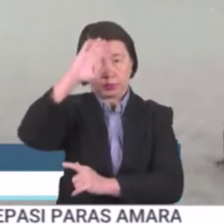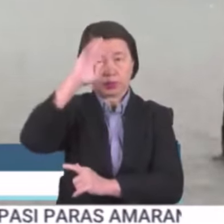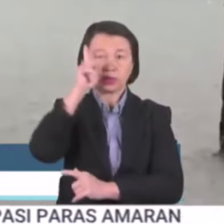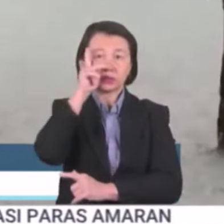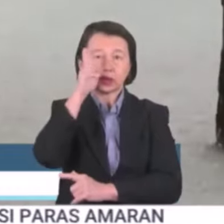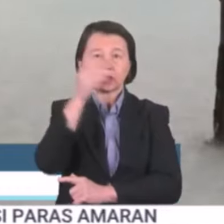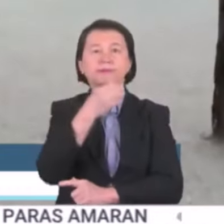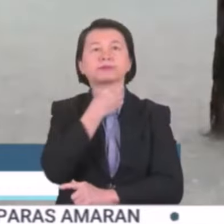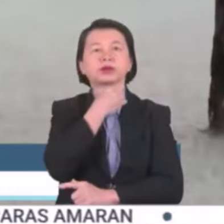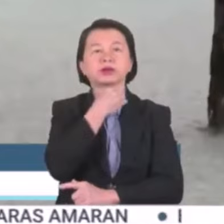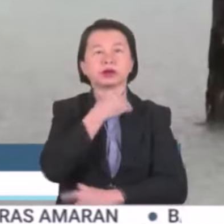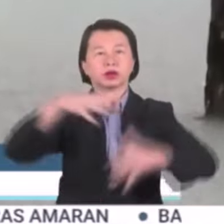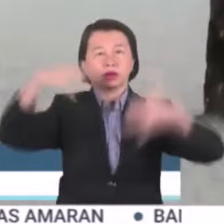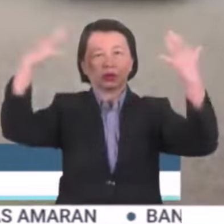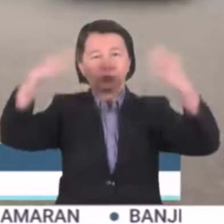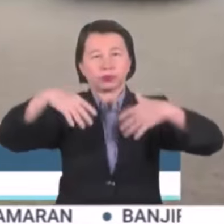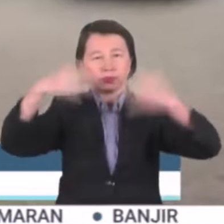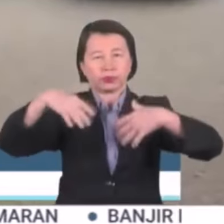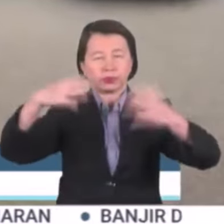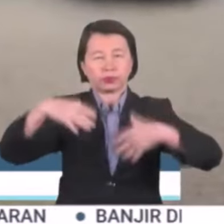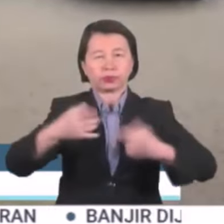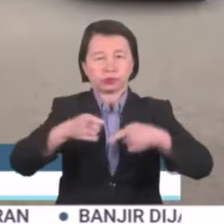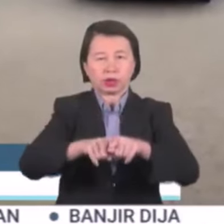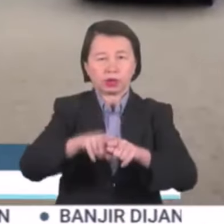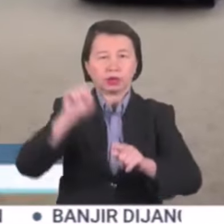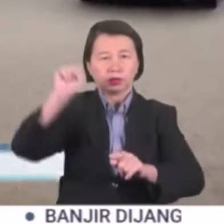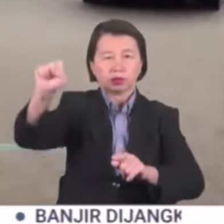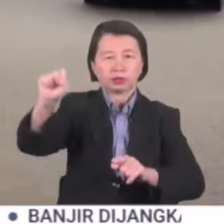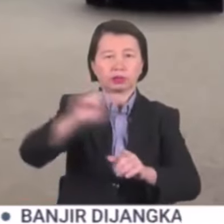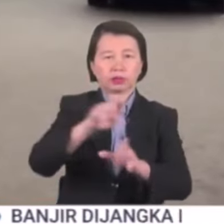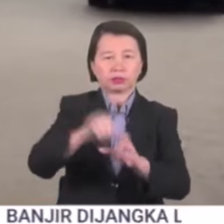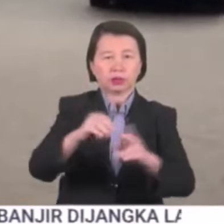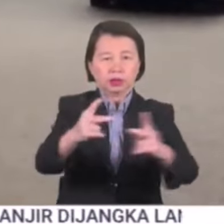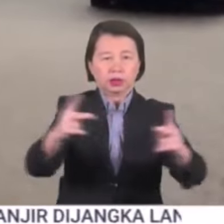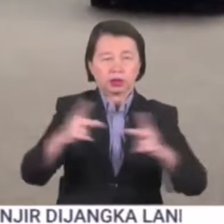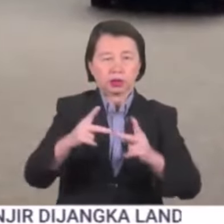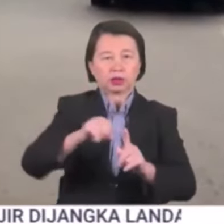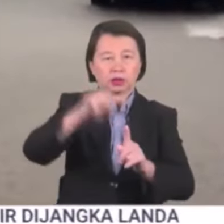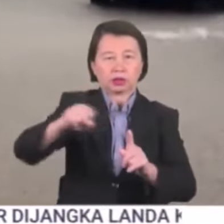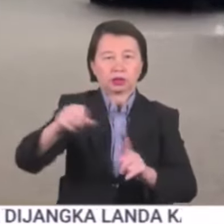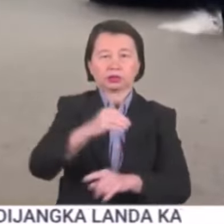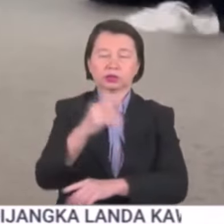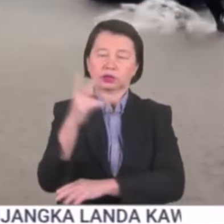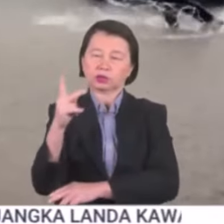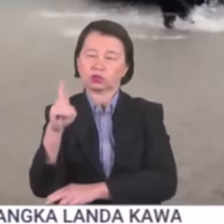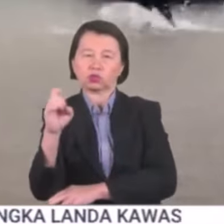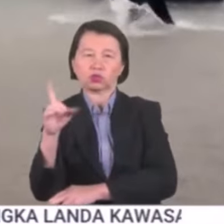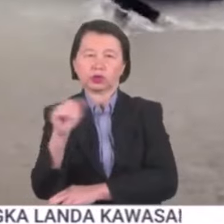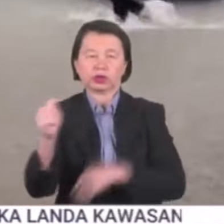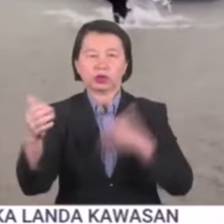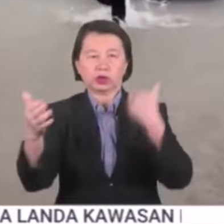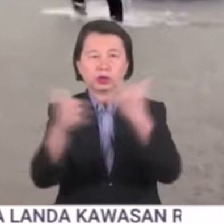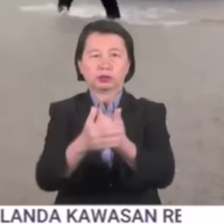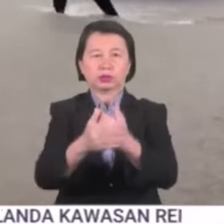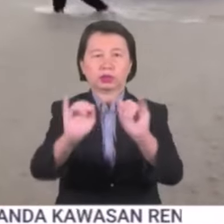Pelis, Kedah, Pelak. Hujan berterusan juga dijangka berlaku di Sabah melibatkan kawasan Sandakan dan Kudat hingga Isneni.